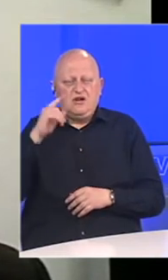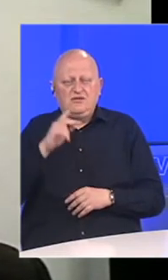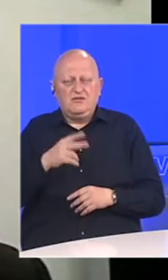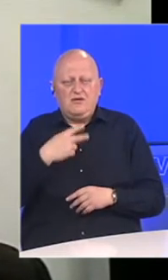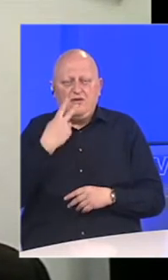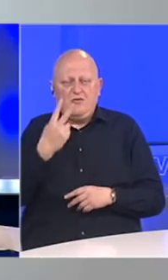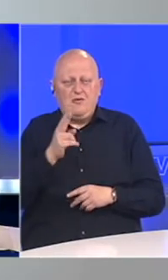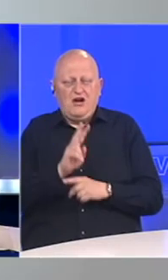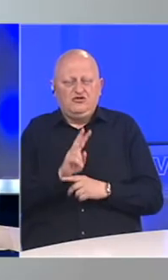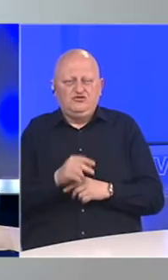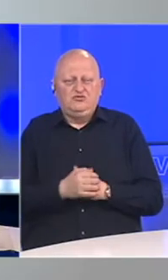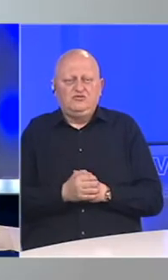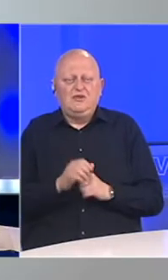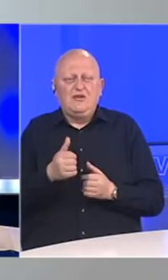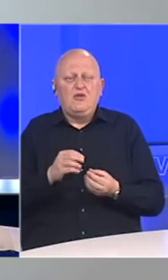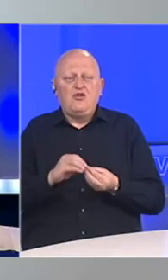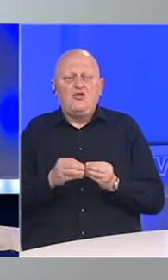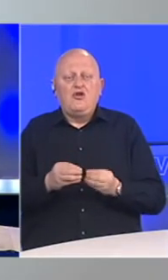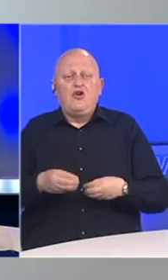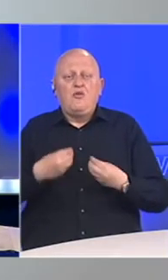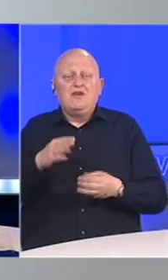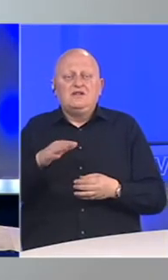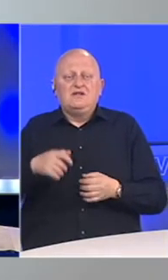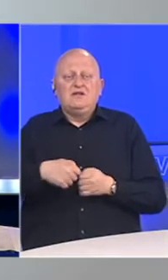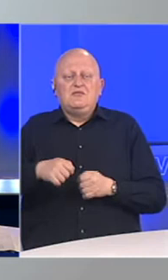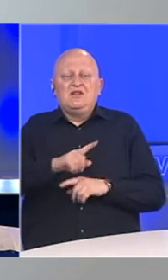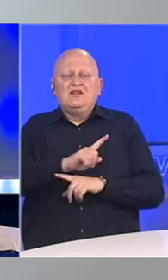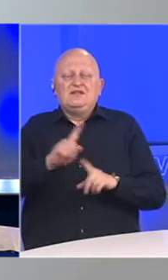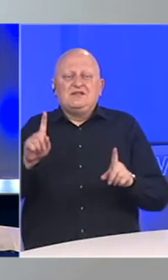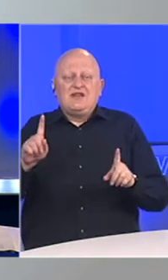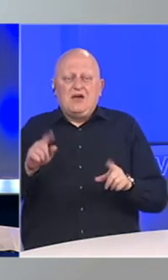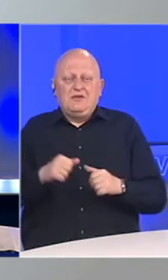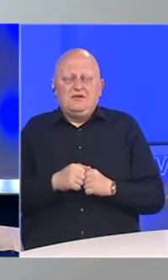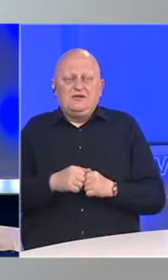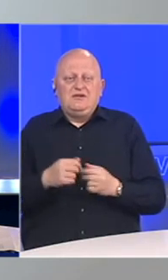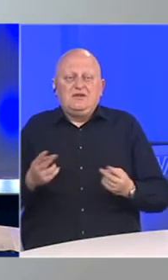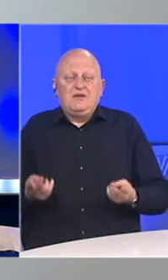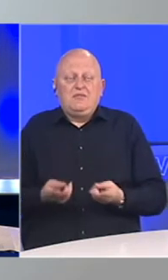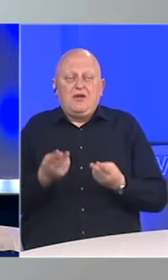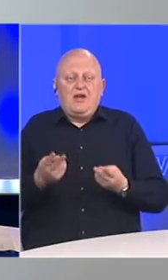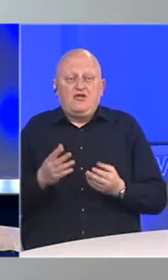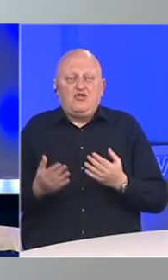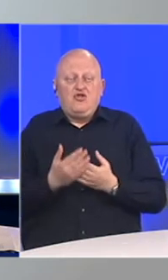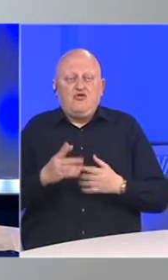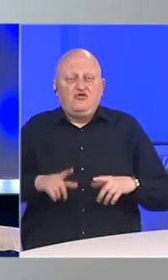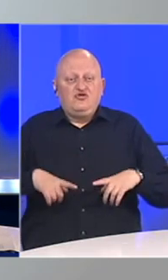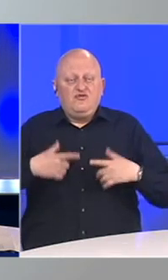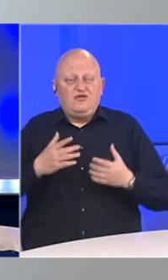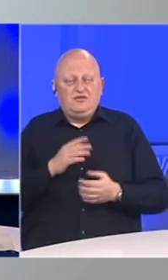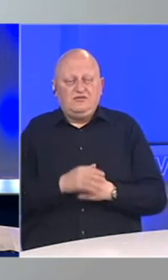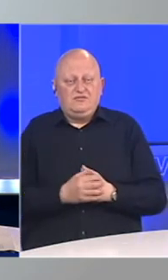obraćali pažnje. Je li bilo problema objasniti djeci mjere zabrane i prilagoditi ih na novi način života?